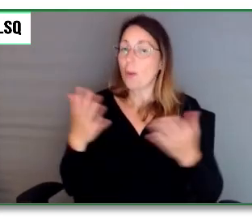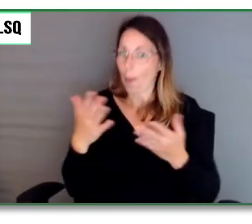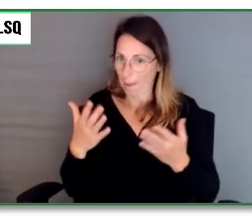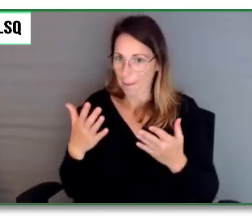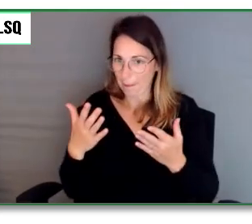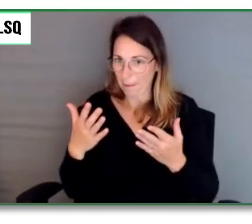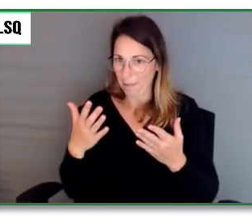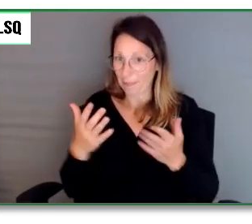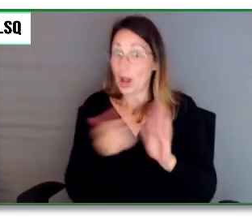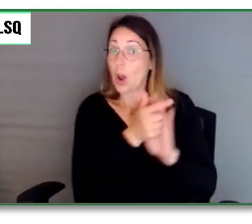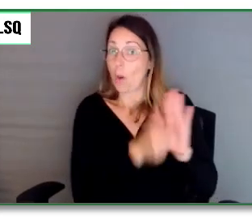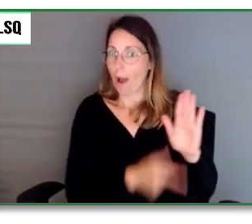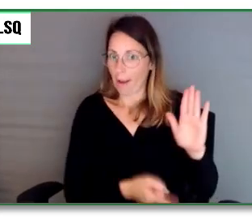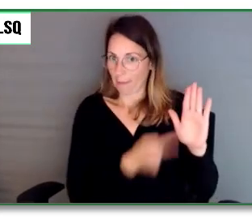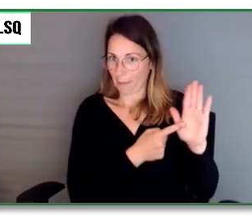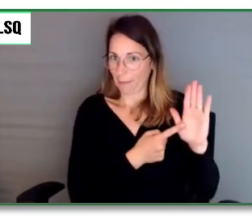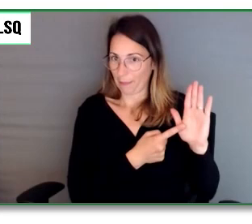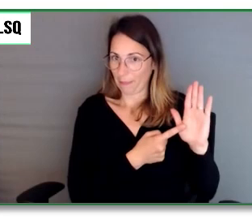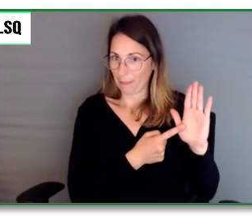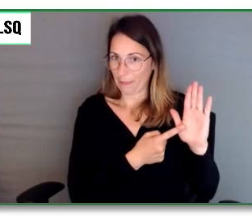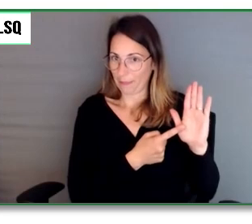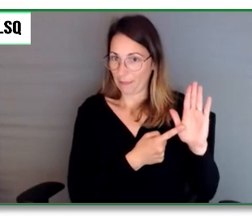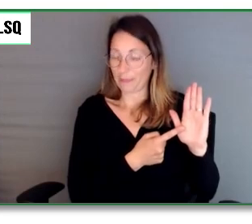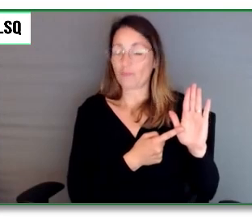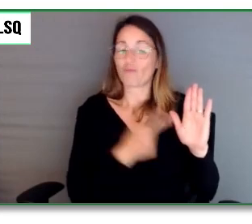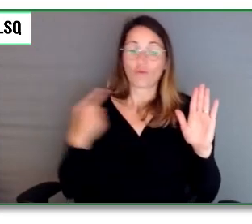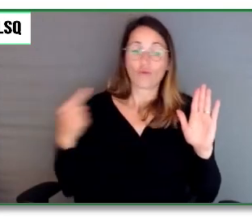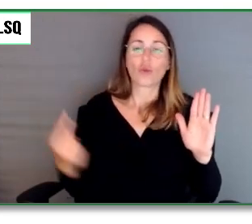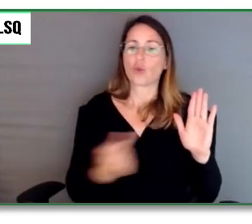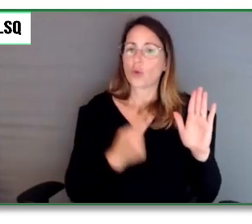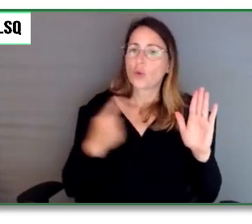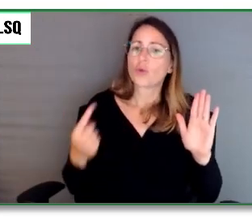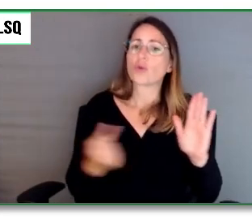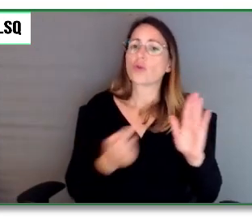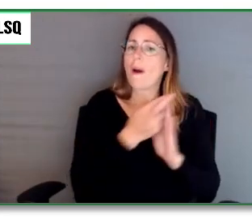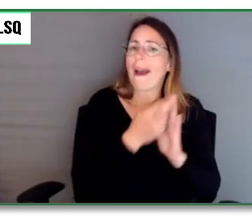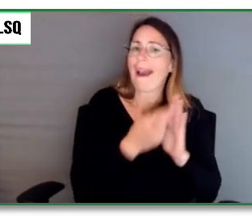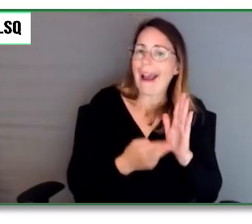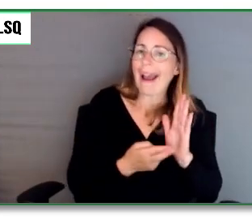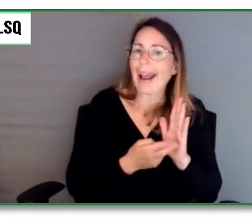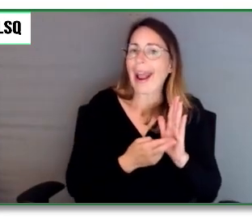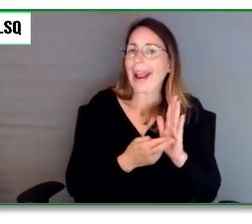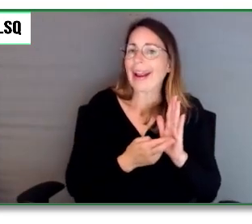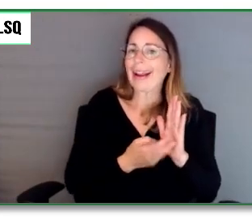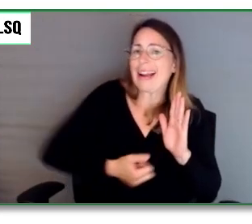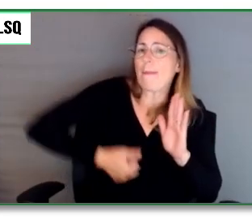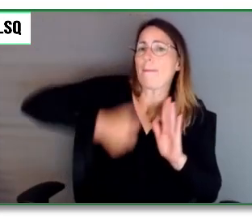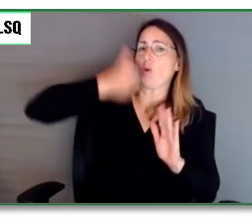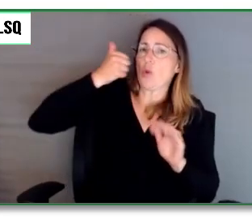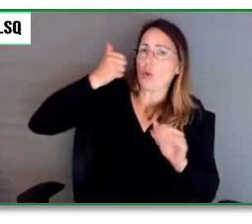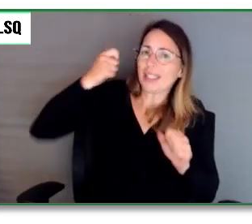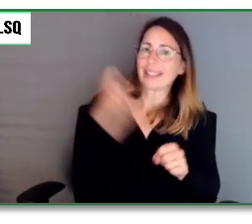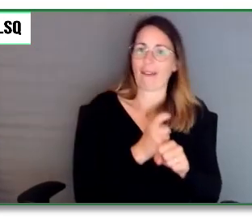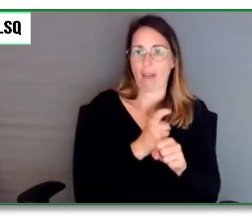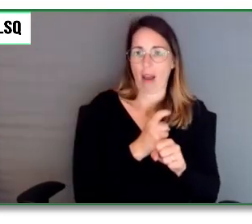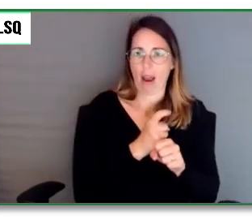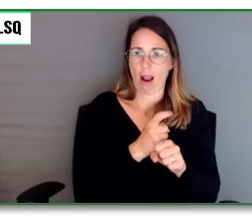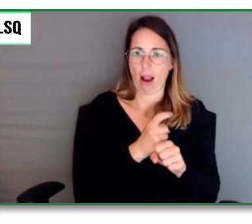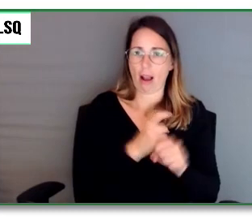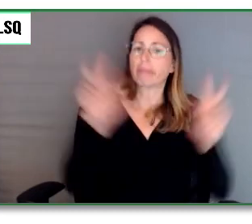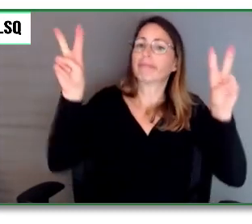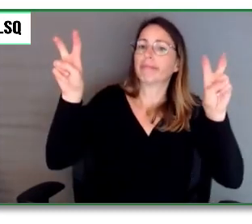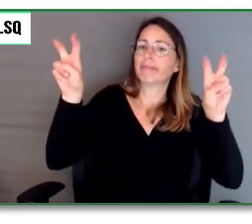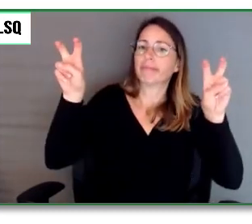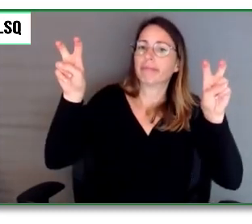Donc, nous disons toujours appliquer les règles les plus strictes. Si vous prenez ce qui est